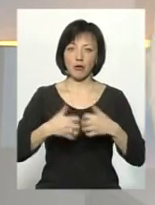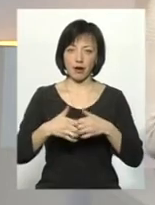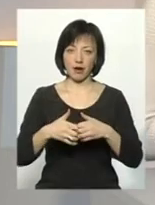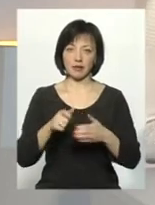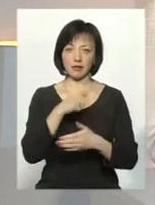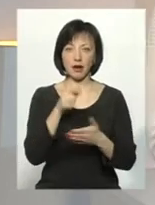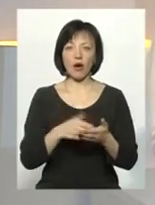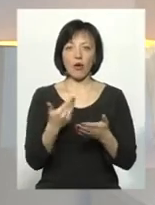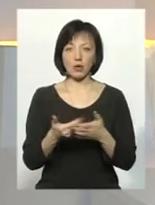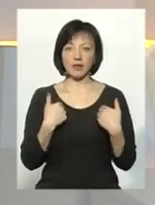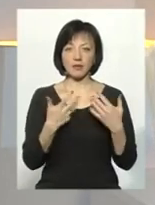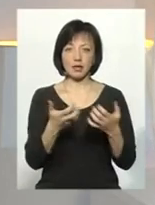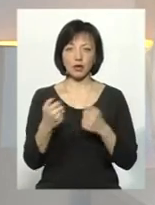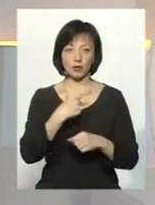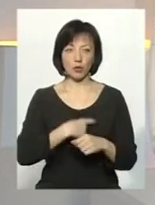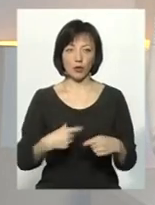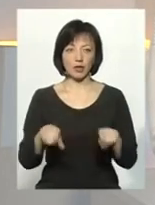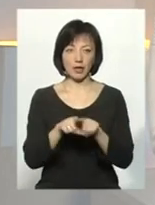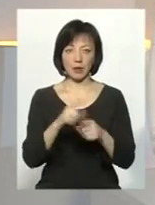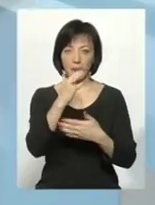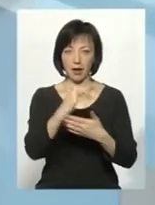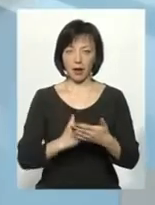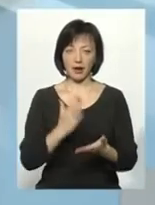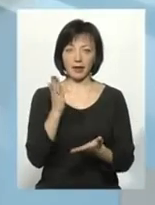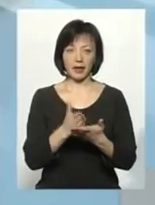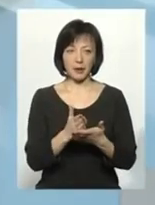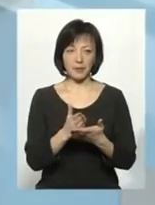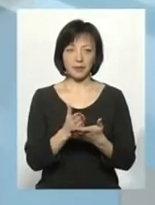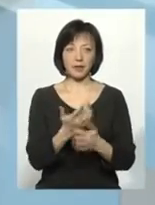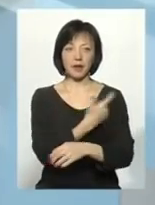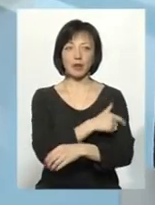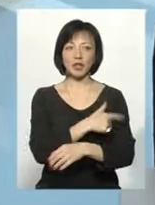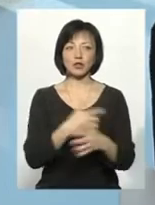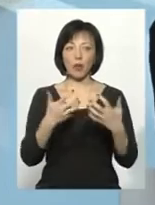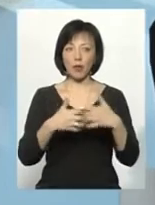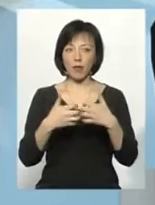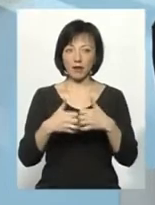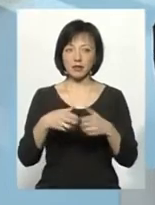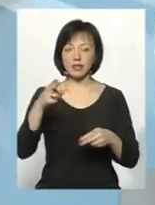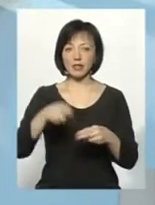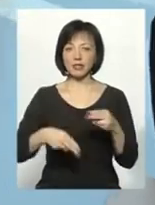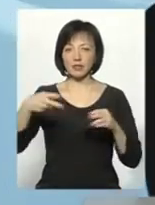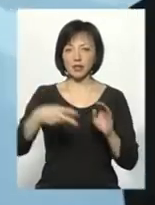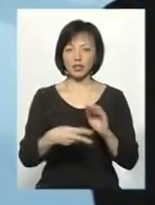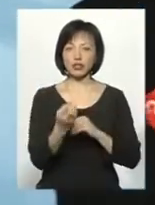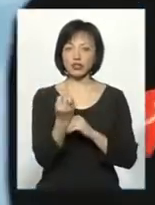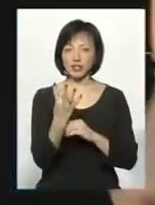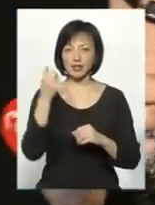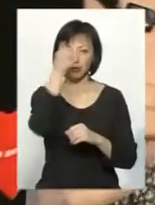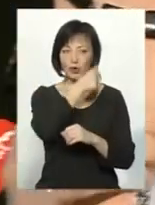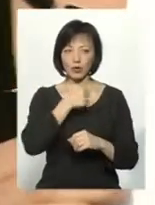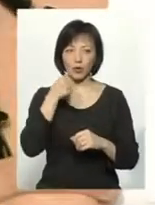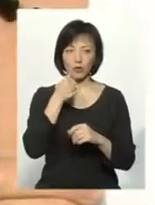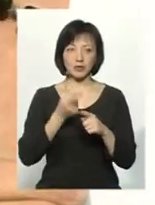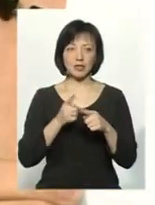Звичайно, ось я взяла з собою такий перелік медичного обладнання. Він закінчується 2014 роком,